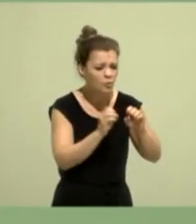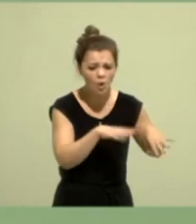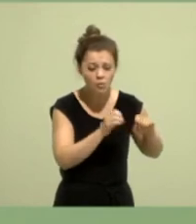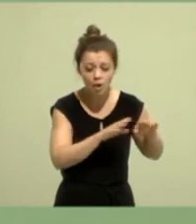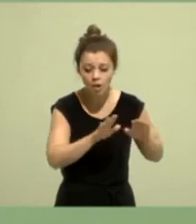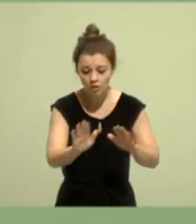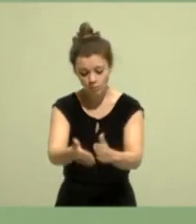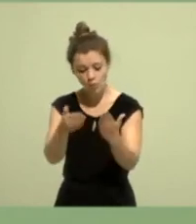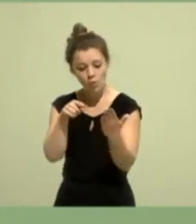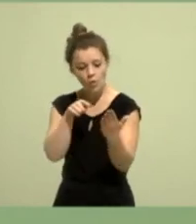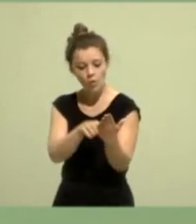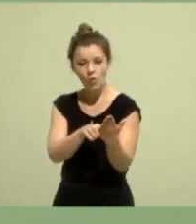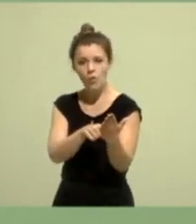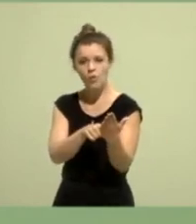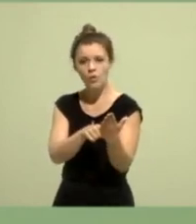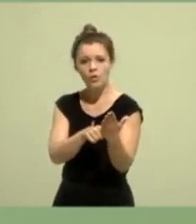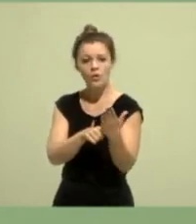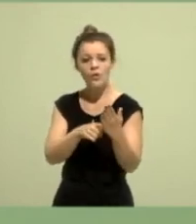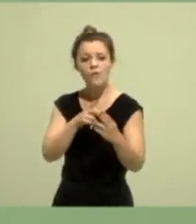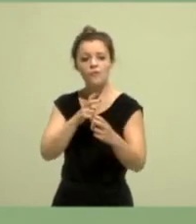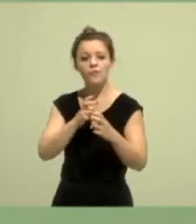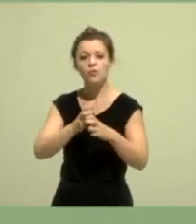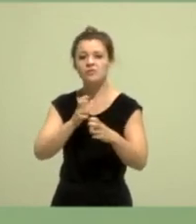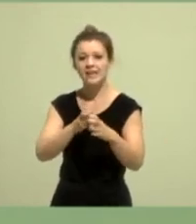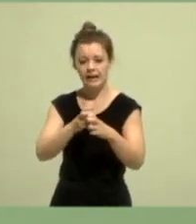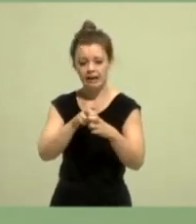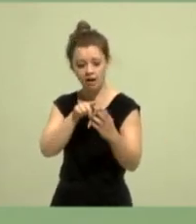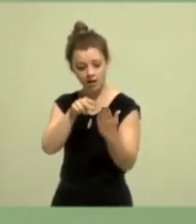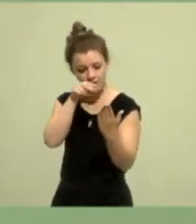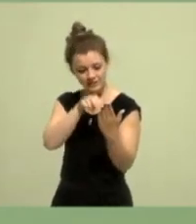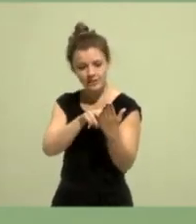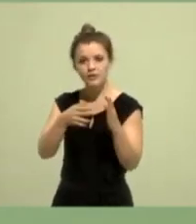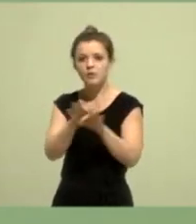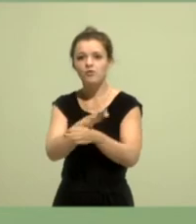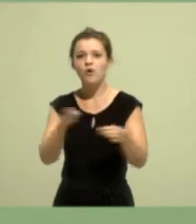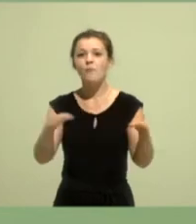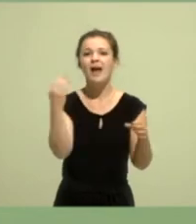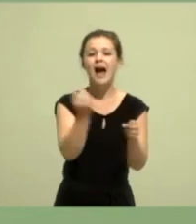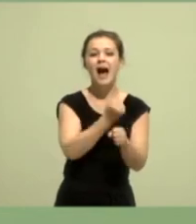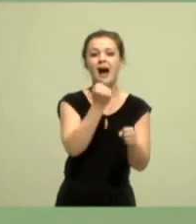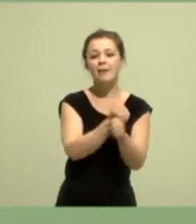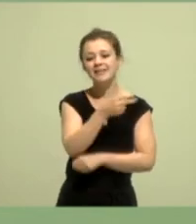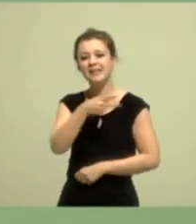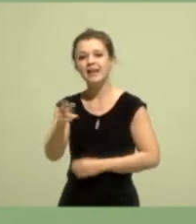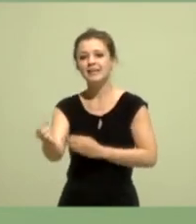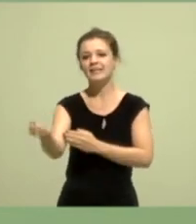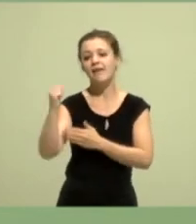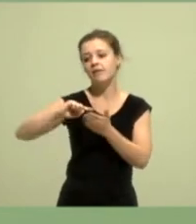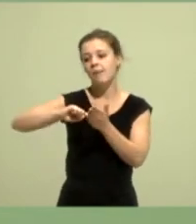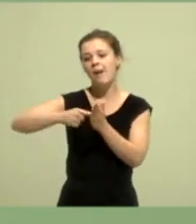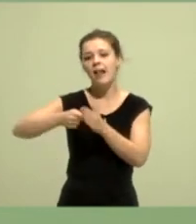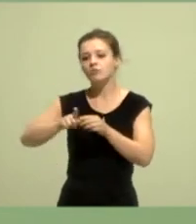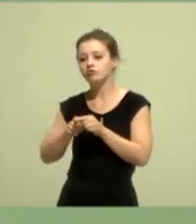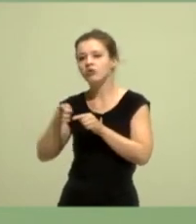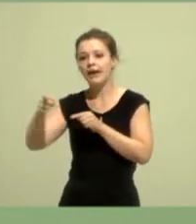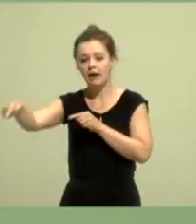Formel drin, die heißt W gleich F mal S. Arbeit ist gleich Kraft mal Strecke. Und manchmal weiß man ja erst am Ende eines